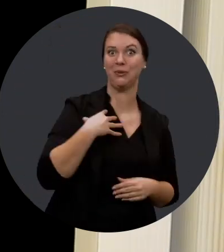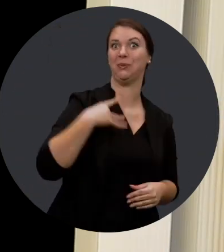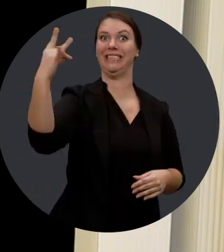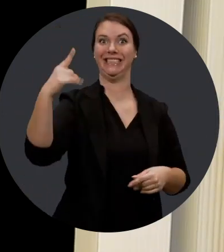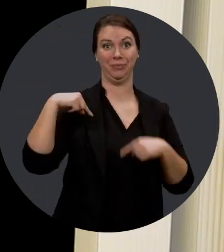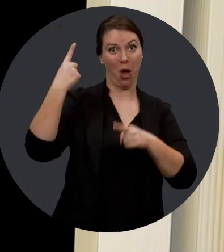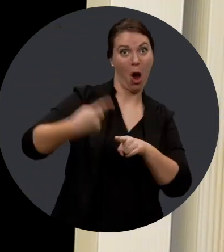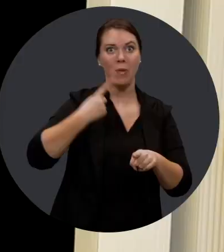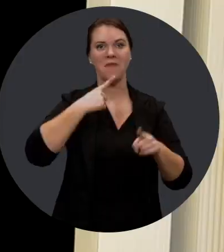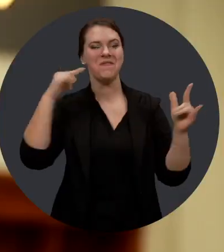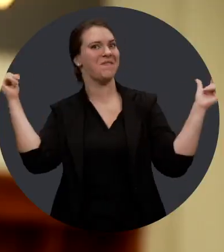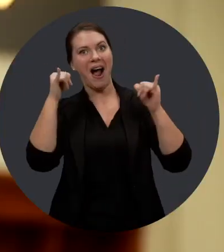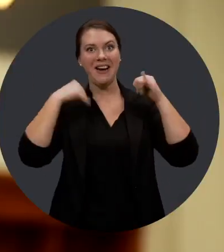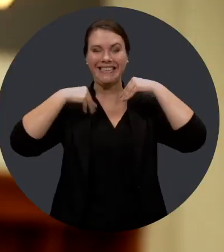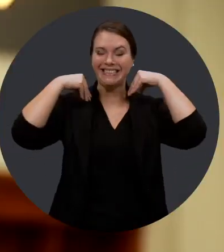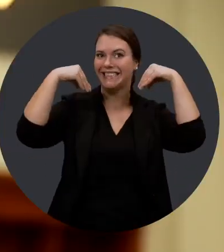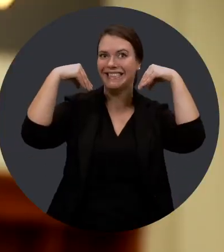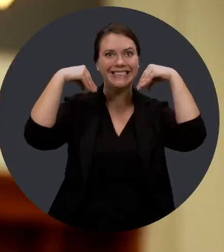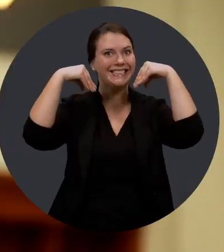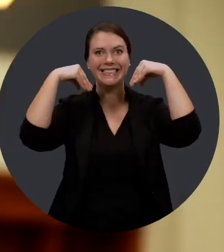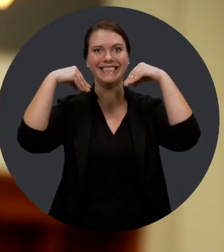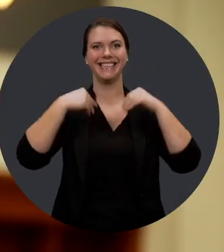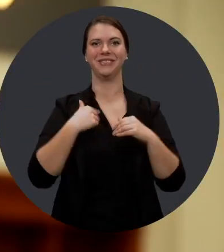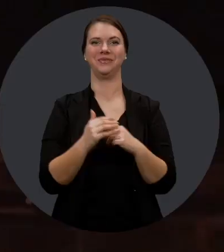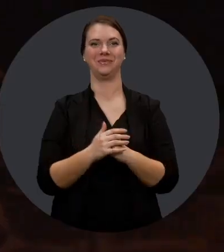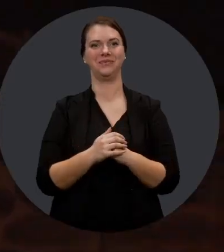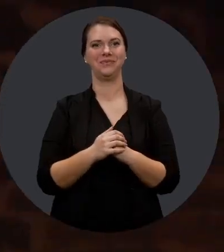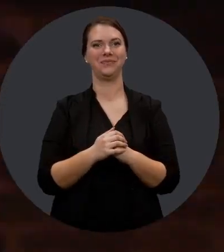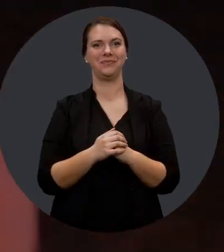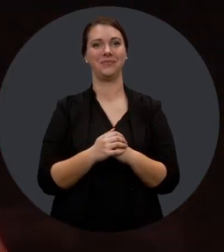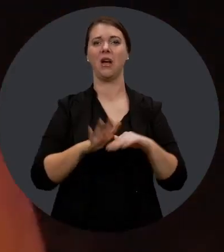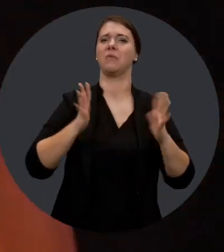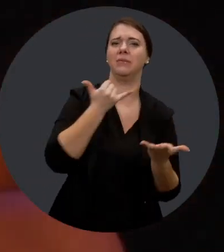pendant un mois de temps, parce que je suis capotée de joie d'avoir été choisie.